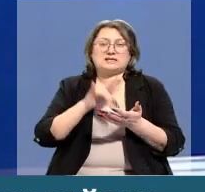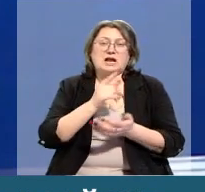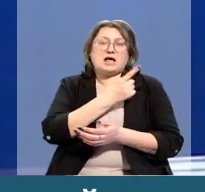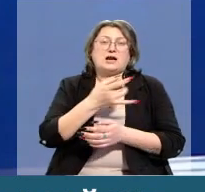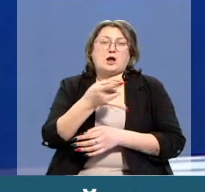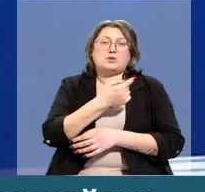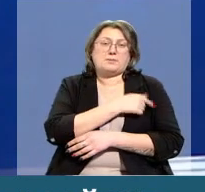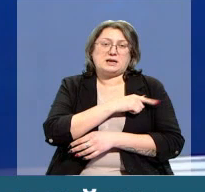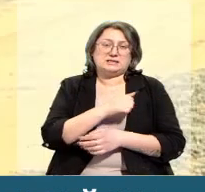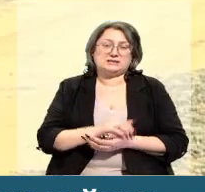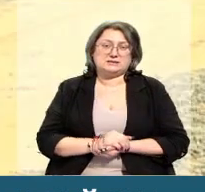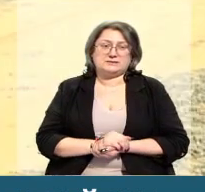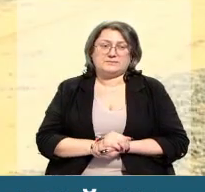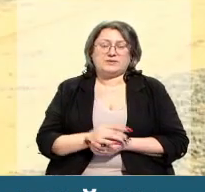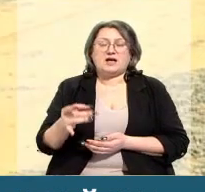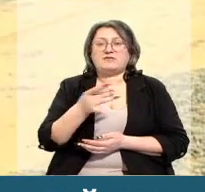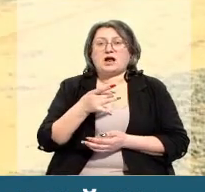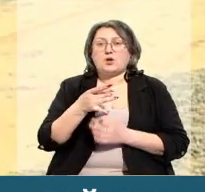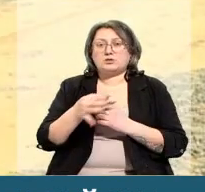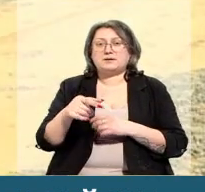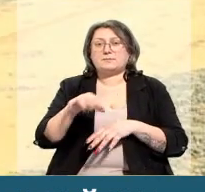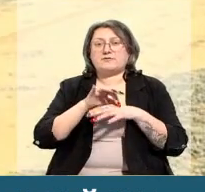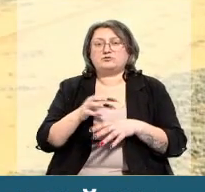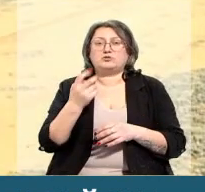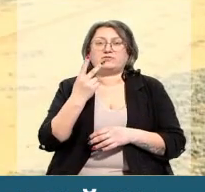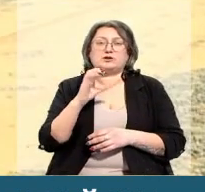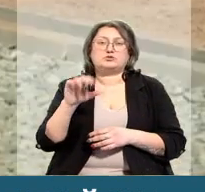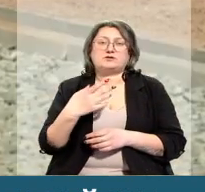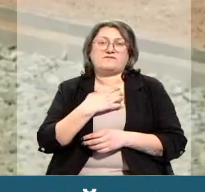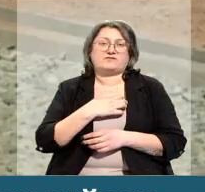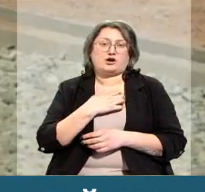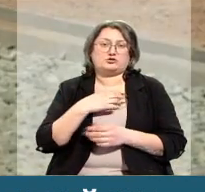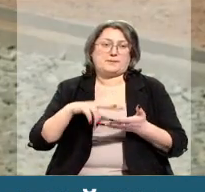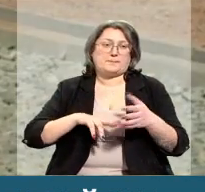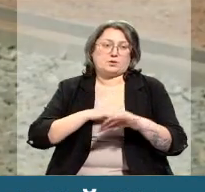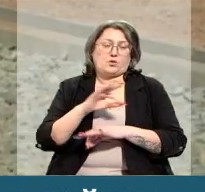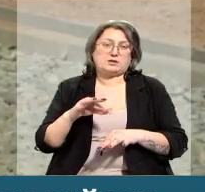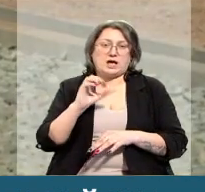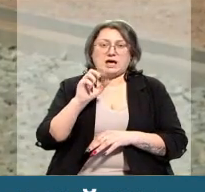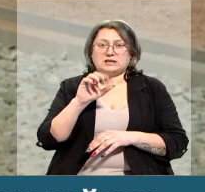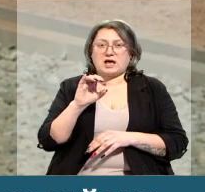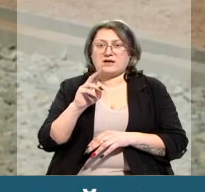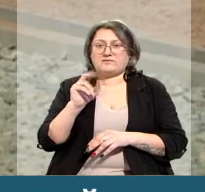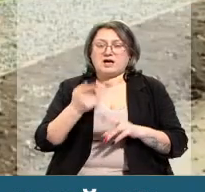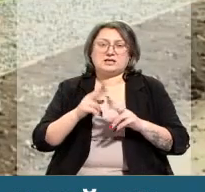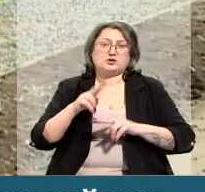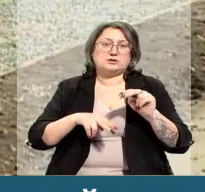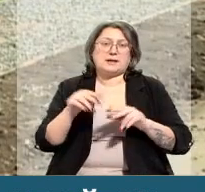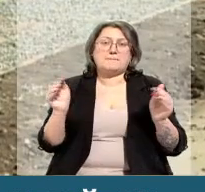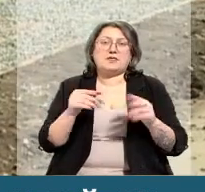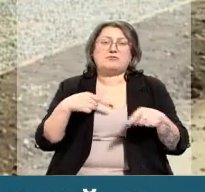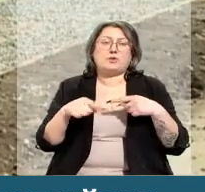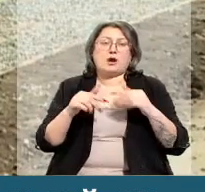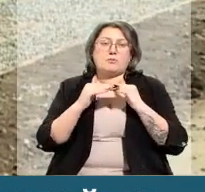больницы. В районе реализуются ещё два социально значимых проекта. В селе Адаевка – это строительство мини